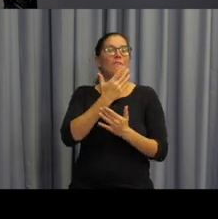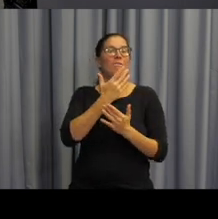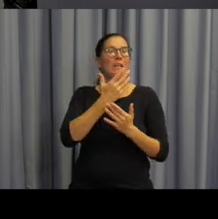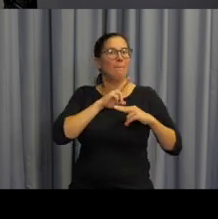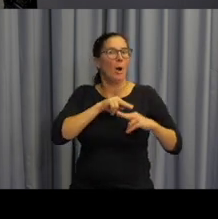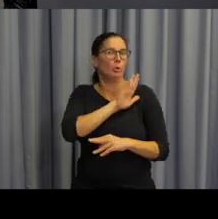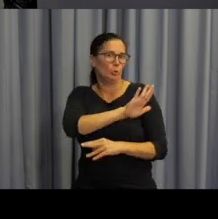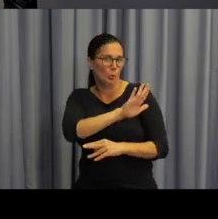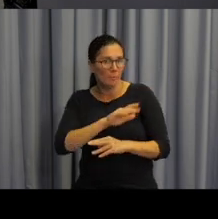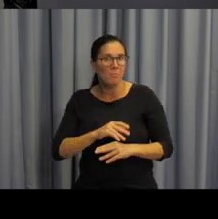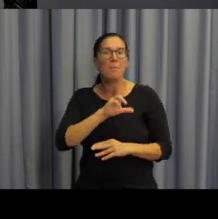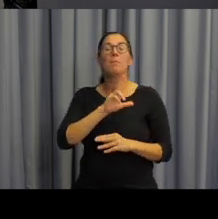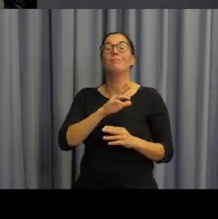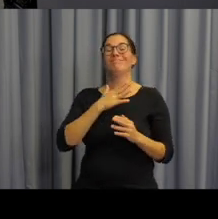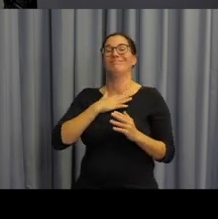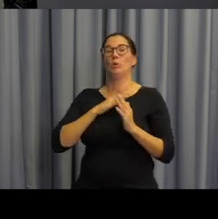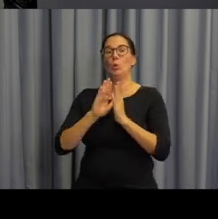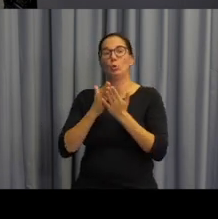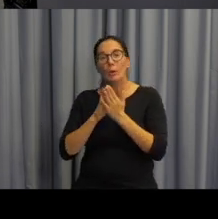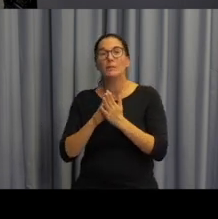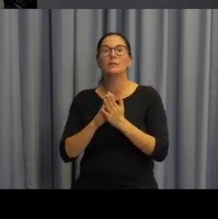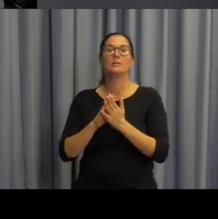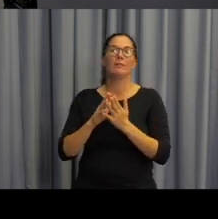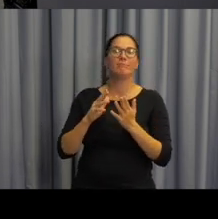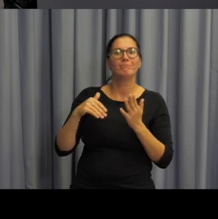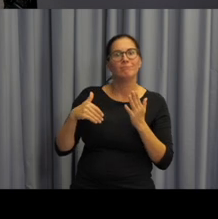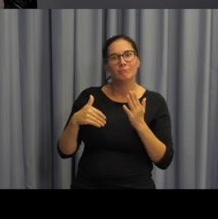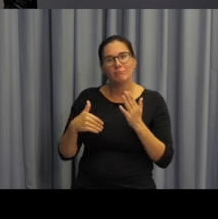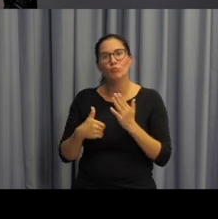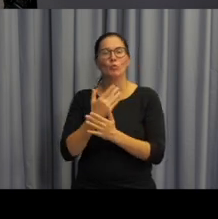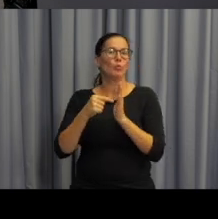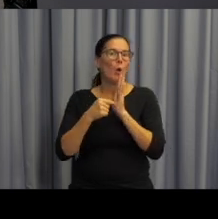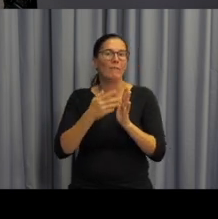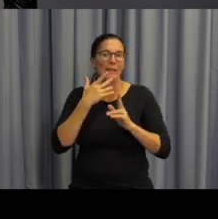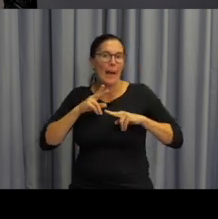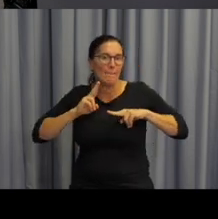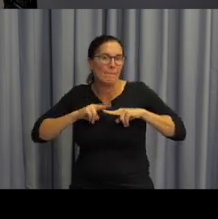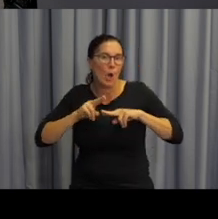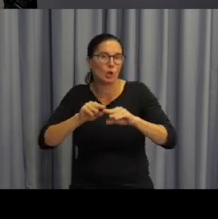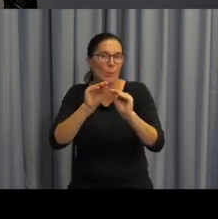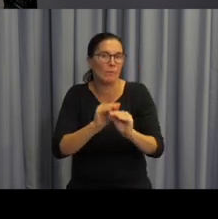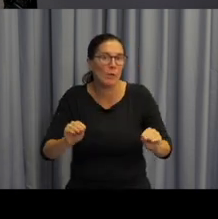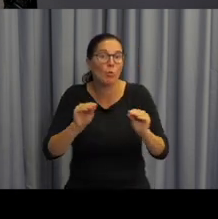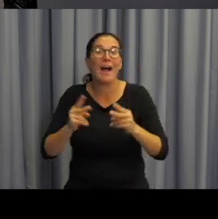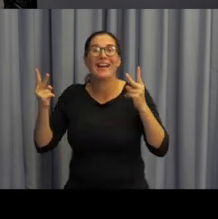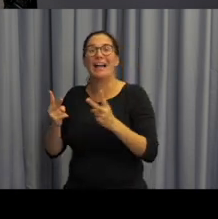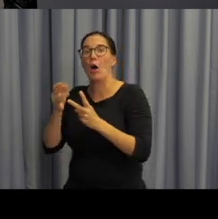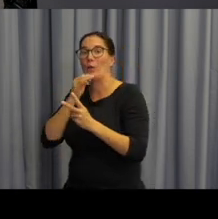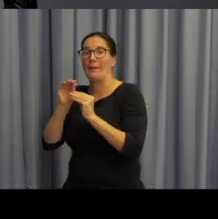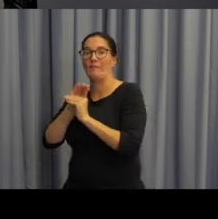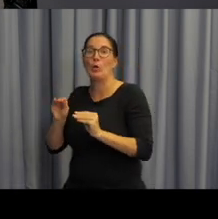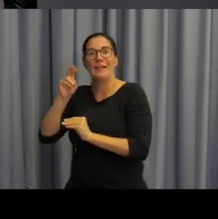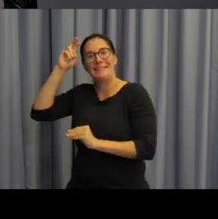rámci té učebnice prezentujeme češtinu postupy, které se využívají při výuce češtiny jako cizího jazyka.